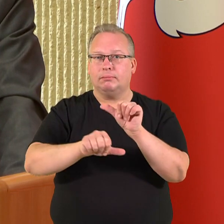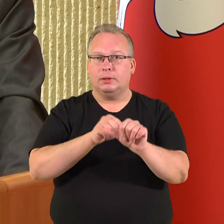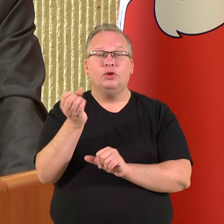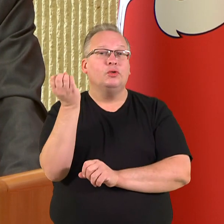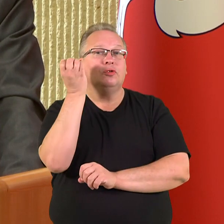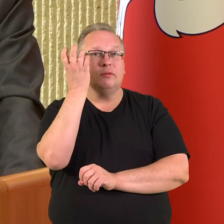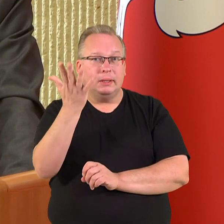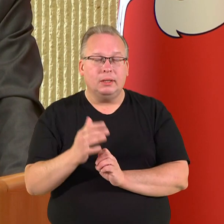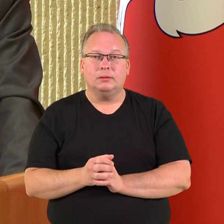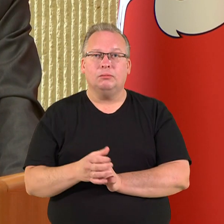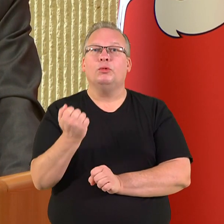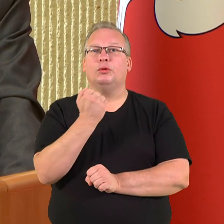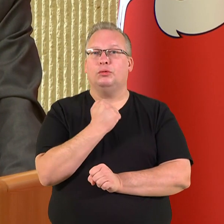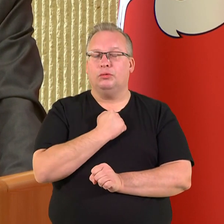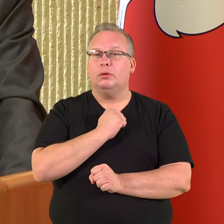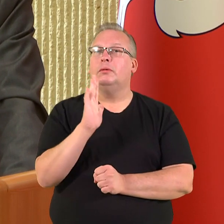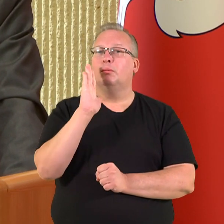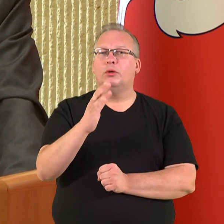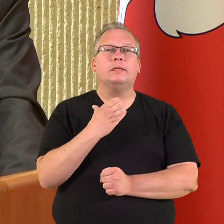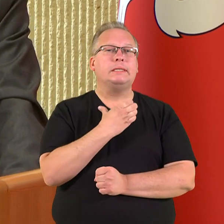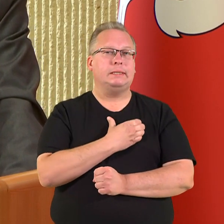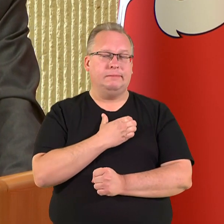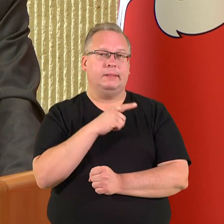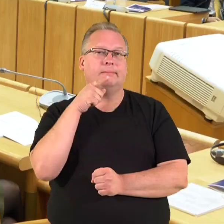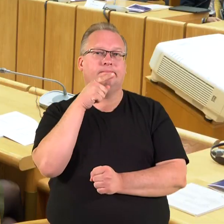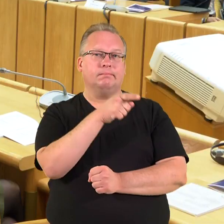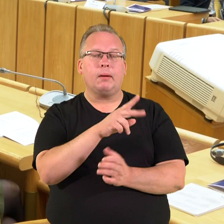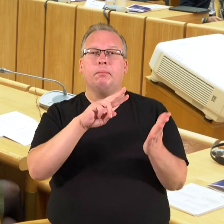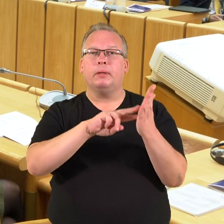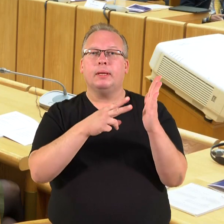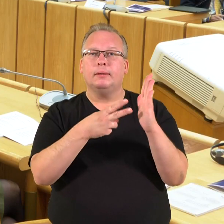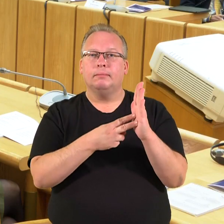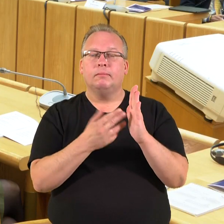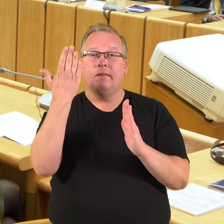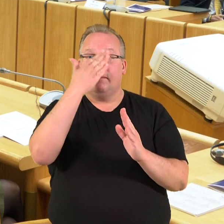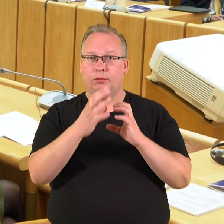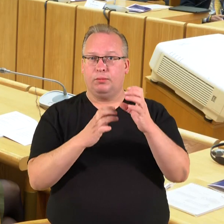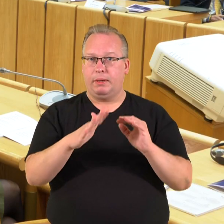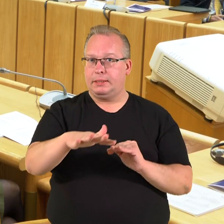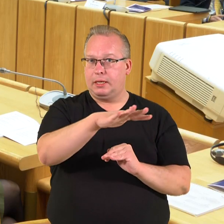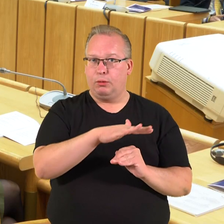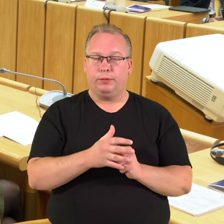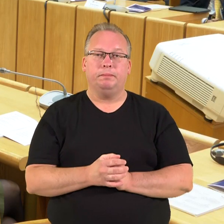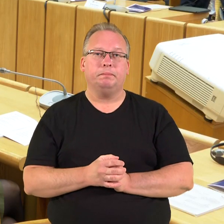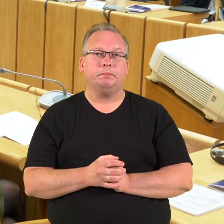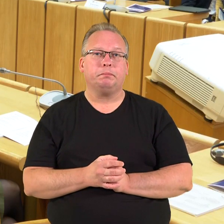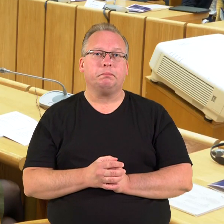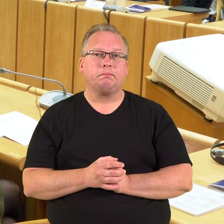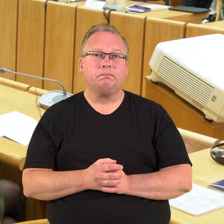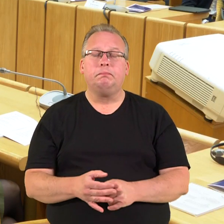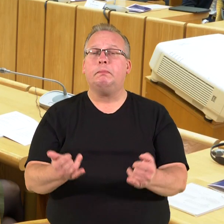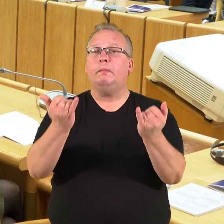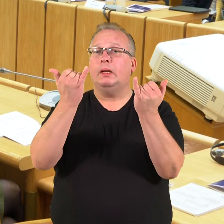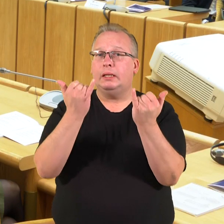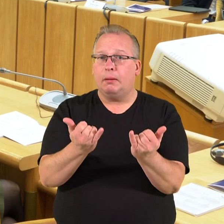išmintis turi tapti asminimis gairimis vakarų pasauliui. Tęsime tokių